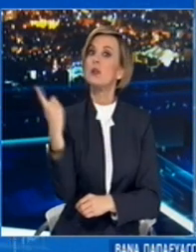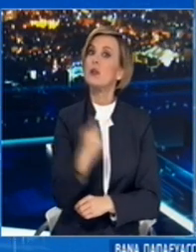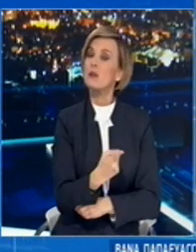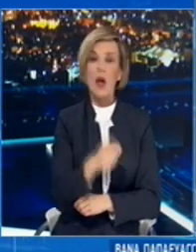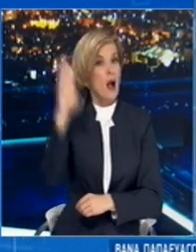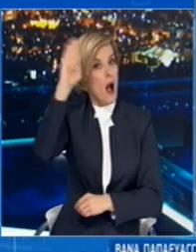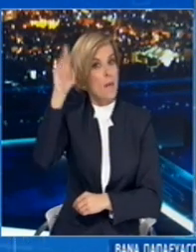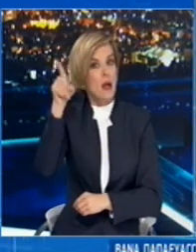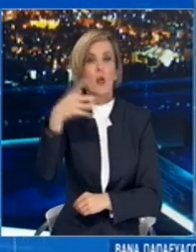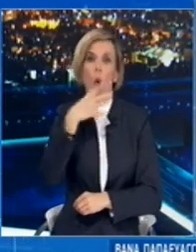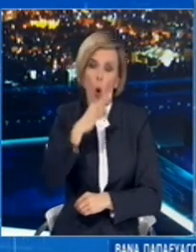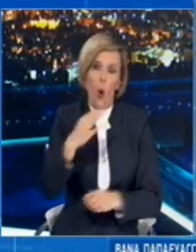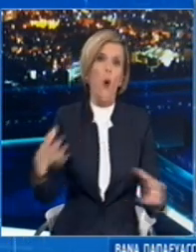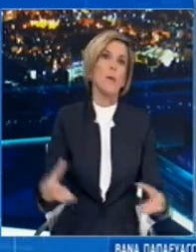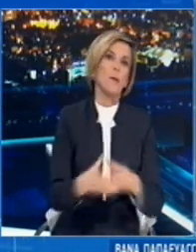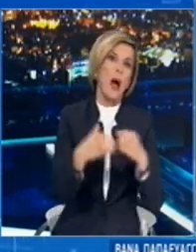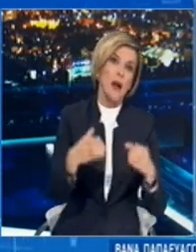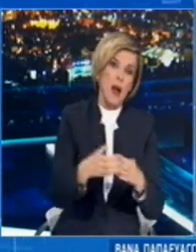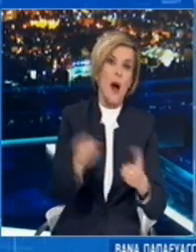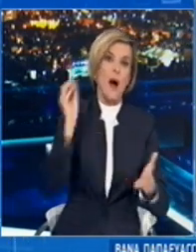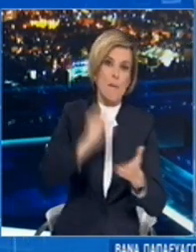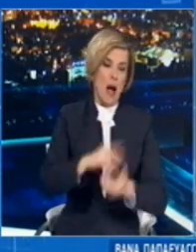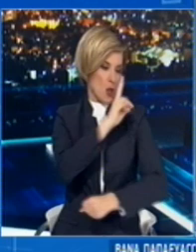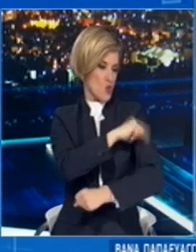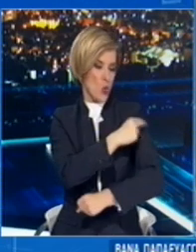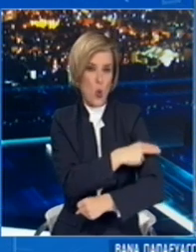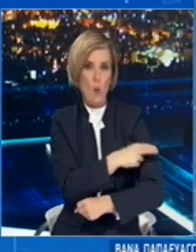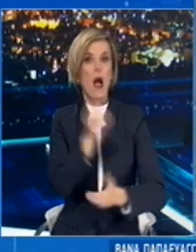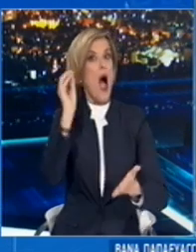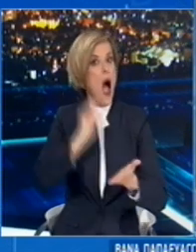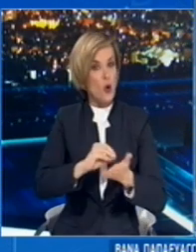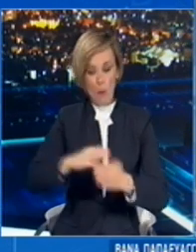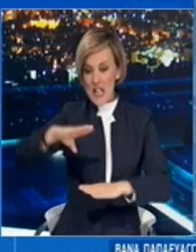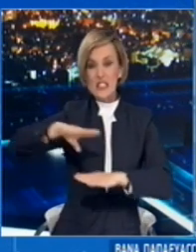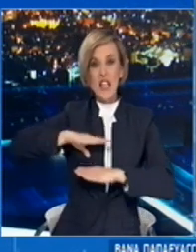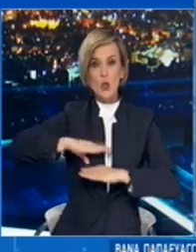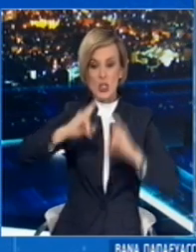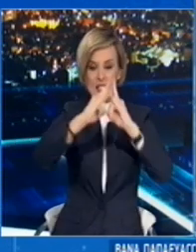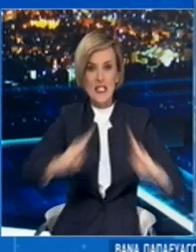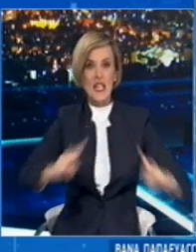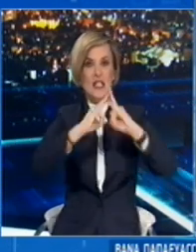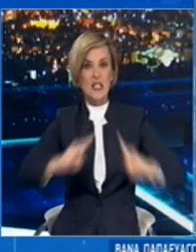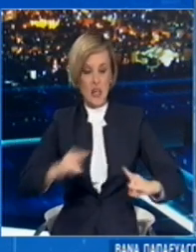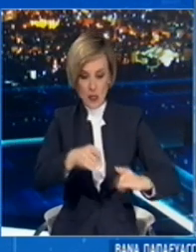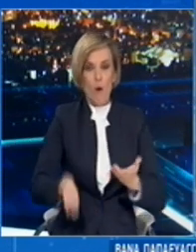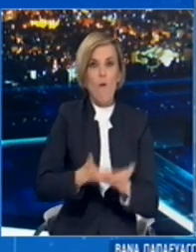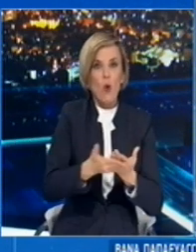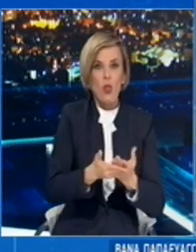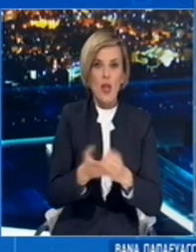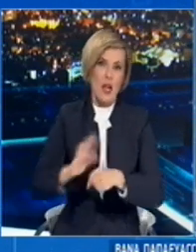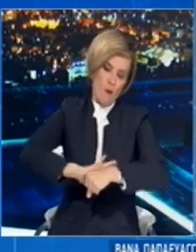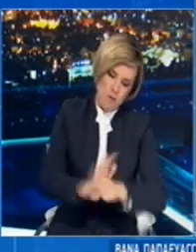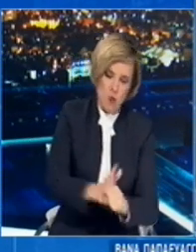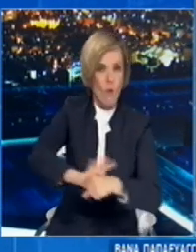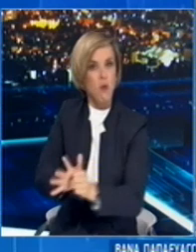Ενώ άνοιξαν ξανά τα νοσοκομεία εξτρατείας στη Μασαχουσέτη, στην Ευάδα και σε άλλες περιοχές. Τα νοσοκομεία κατακλείζονται